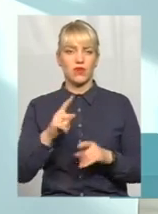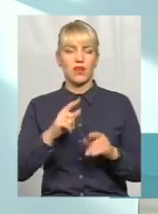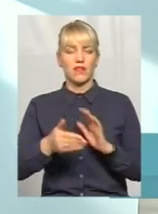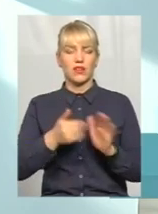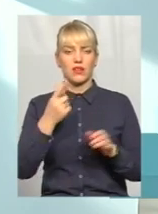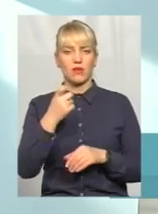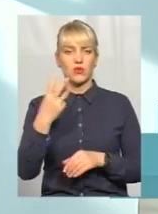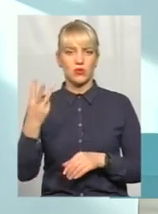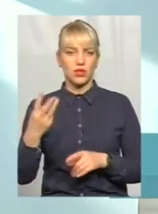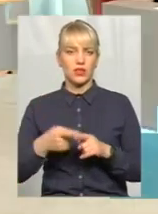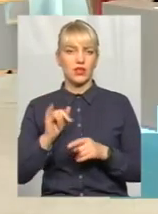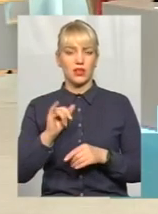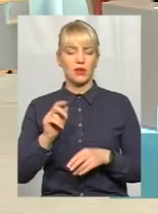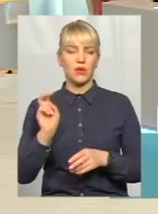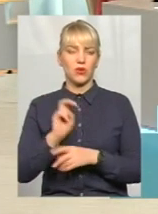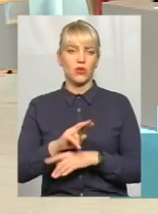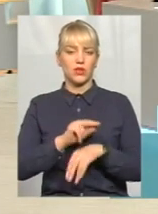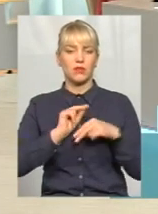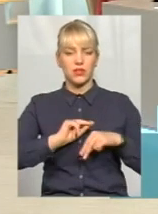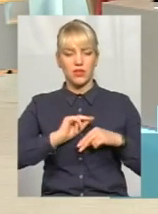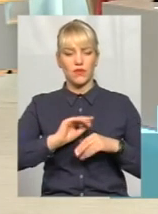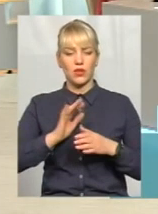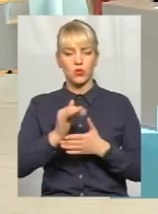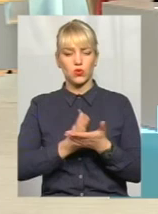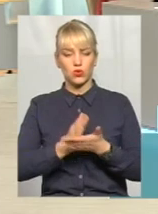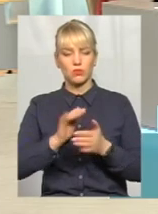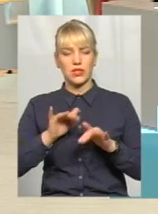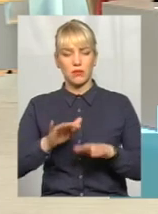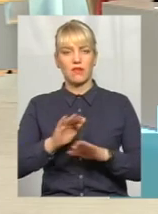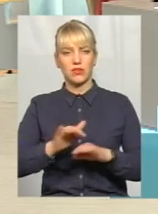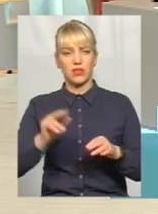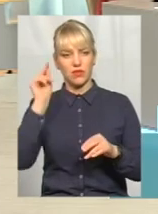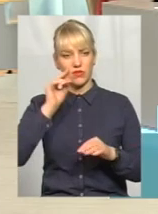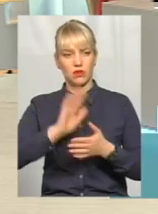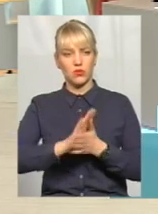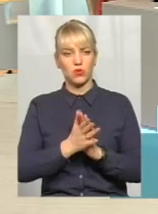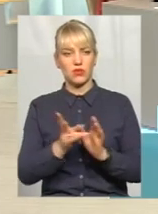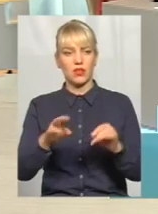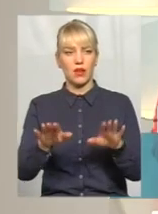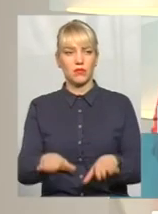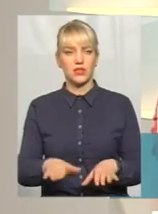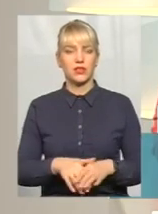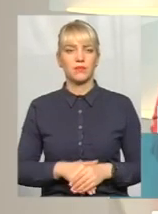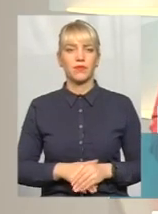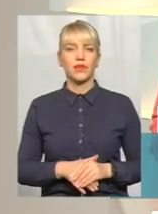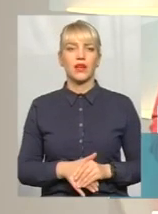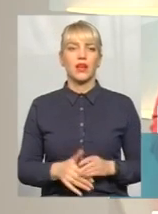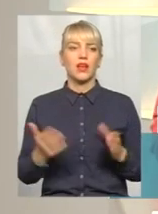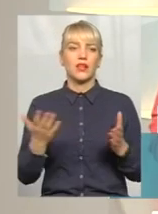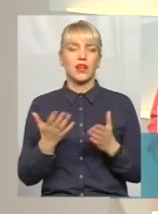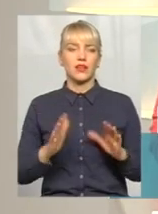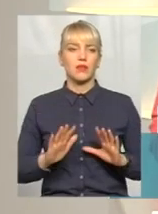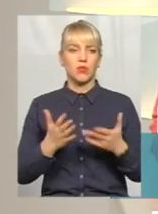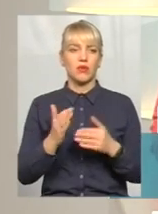допомогу, приходить працівник служби у справах дітей, вивчаємо ситуацію на місті. В який момент все ж таки